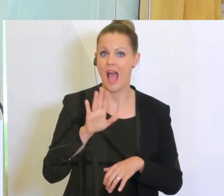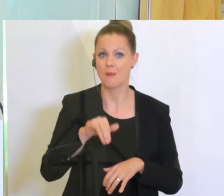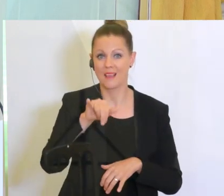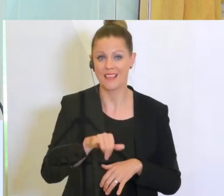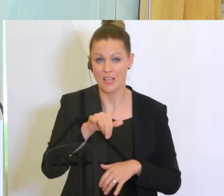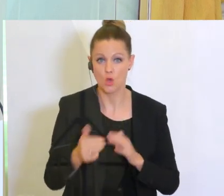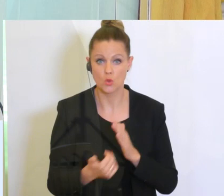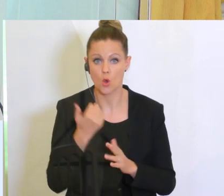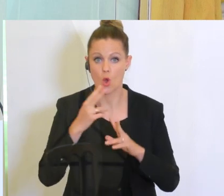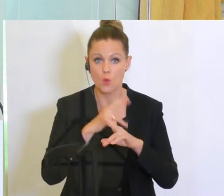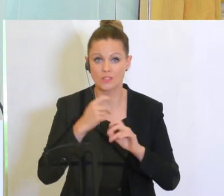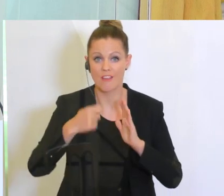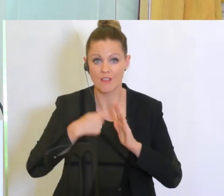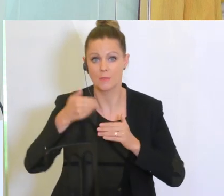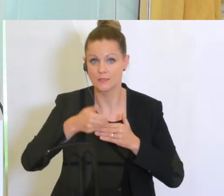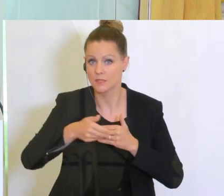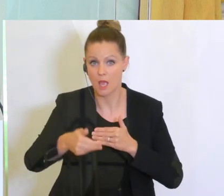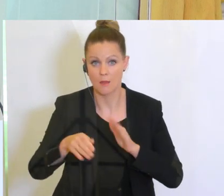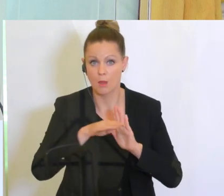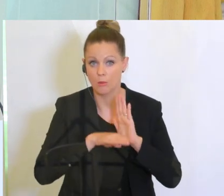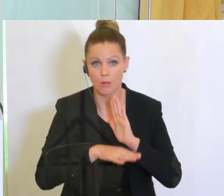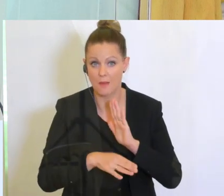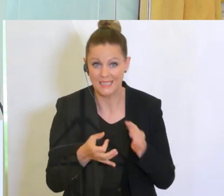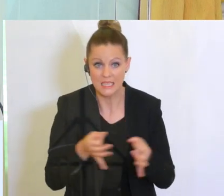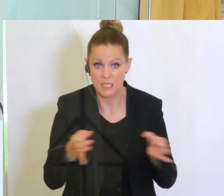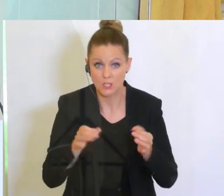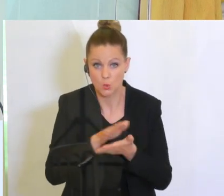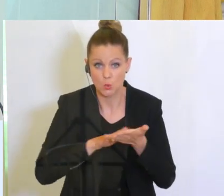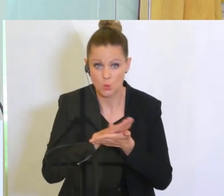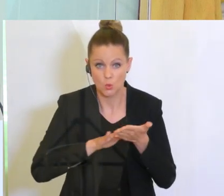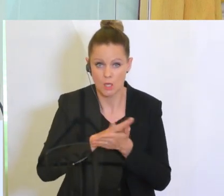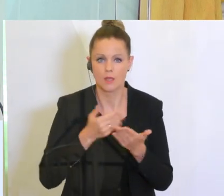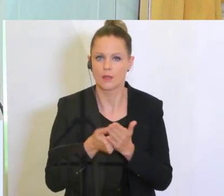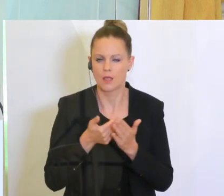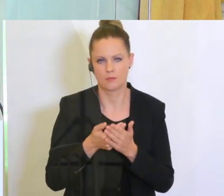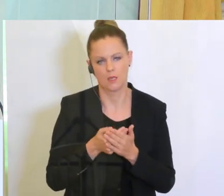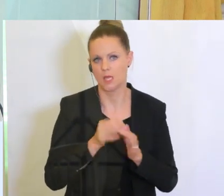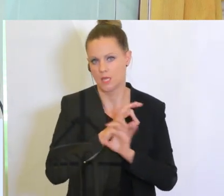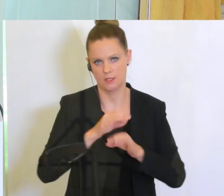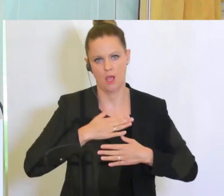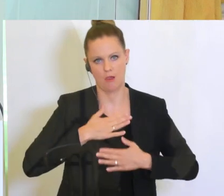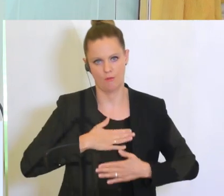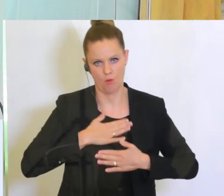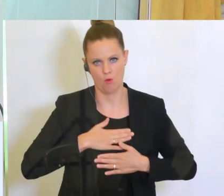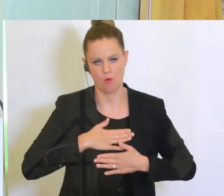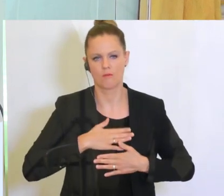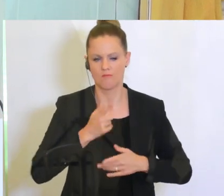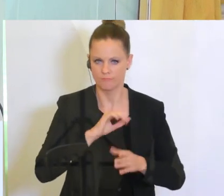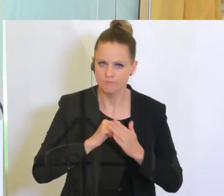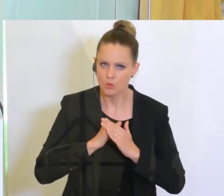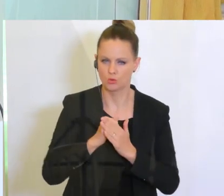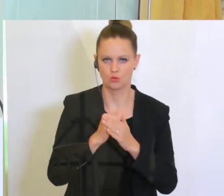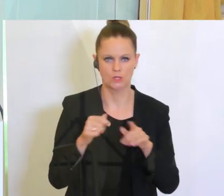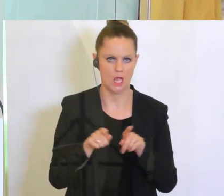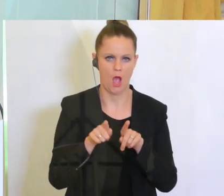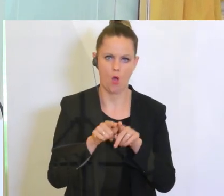österreichischen Filme und Serien mehr im Programm haben können. Und insofern sind wir sehr froh und haben unseren Beitrag geleistet, dass das